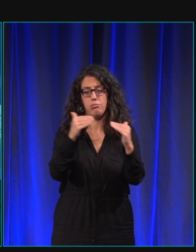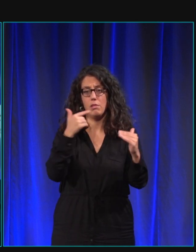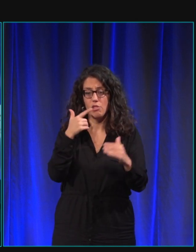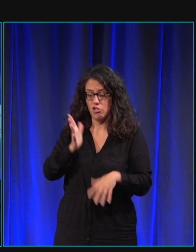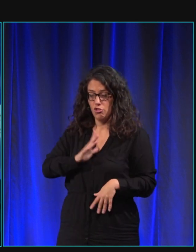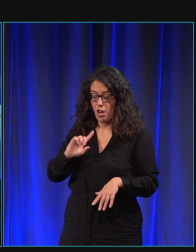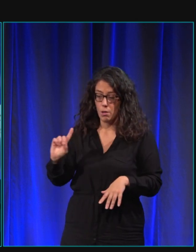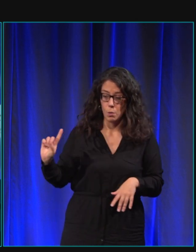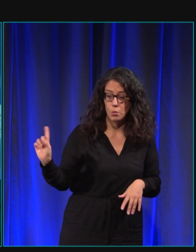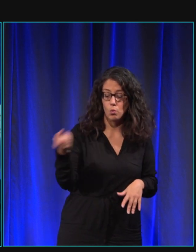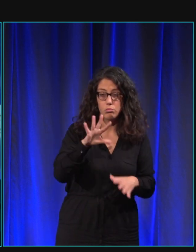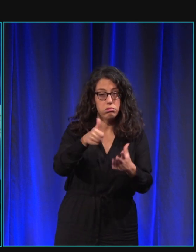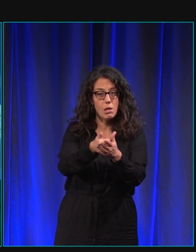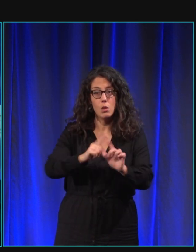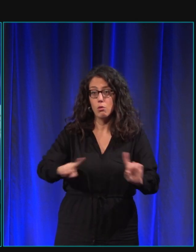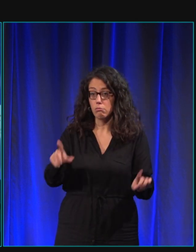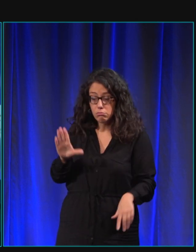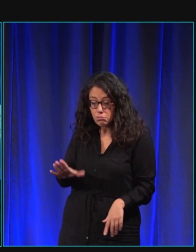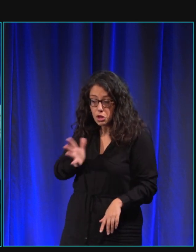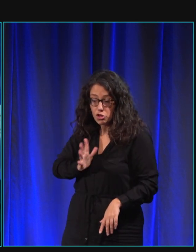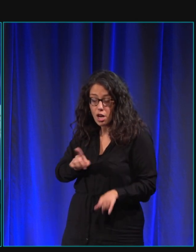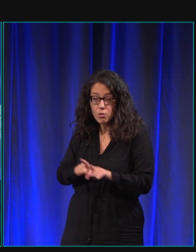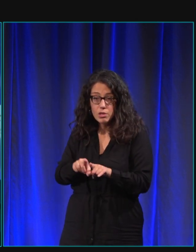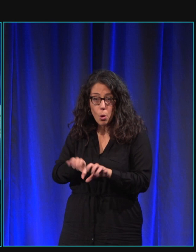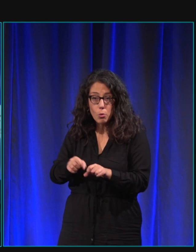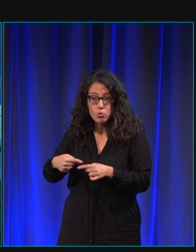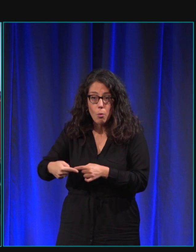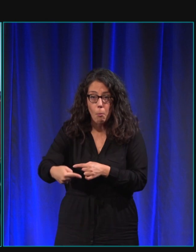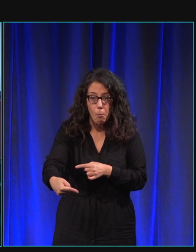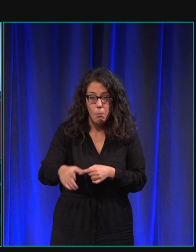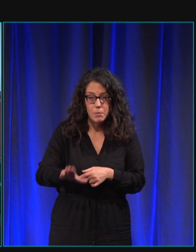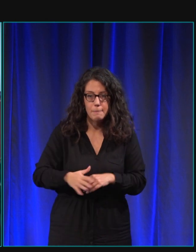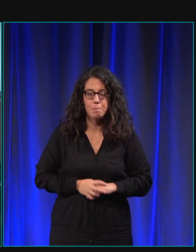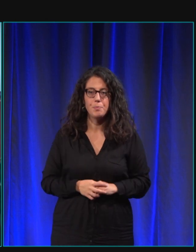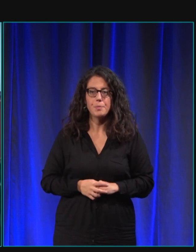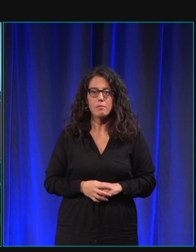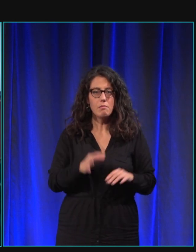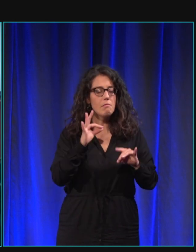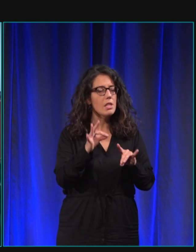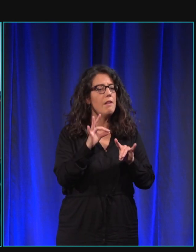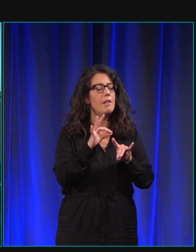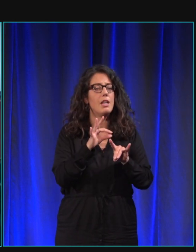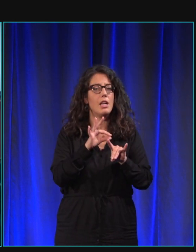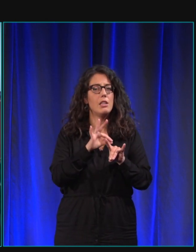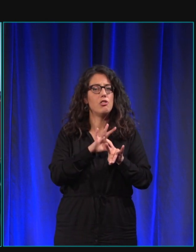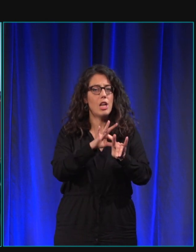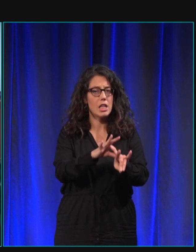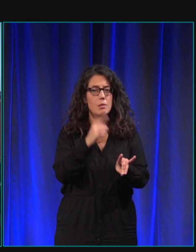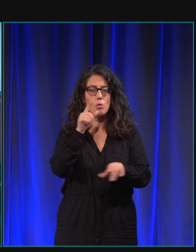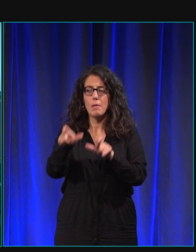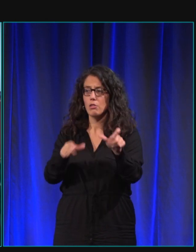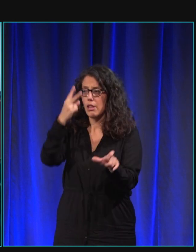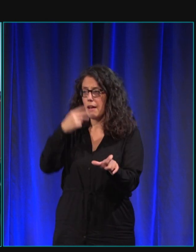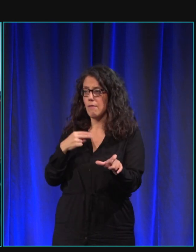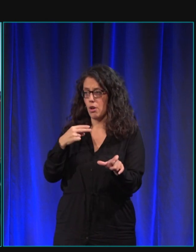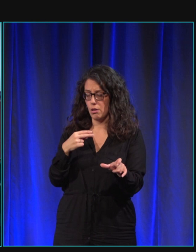du chien tout simplement et de la reproduction pour les chiens guides d'aveugles que nous on a trois centres